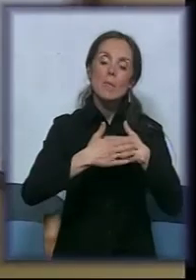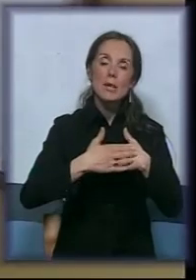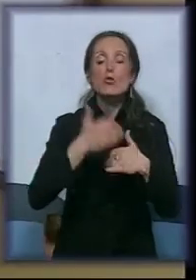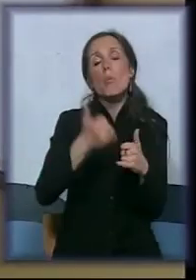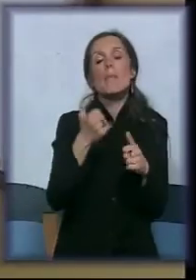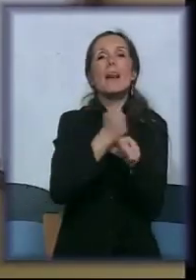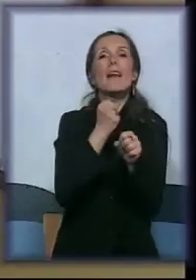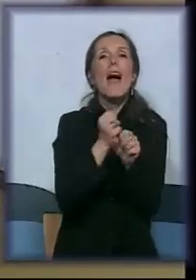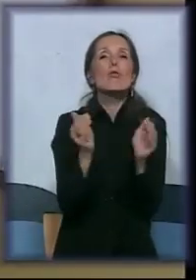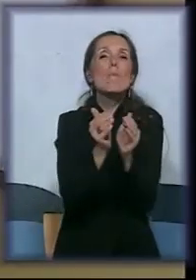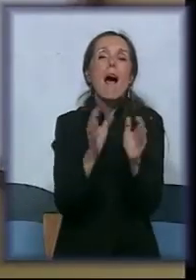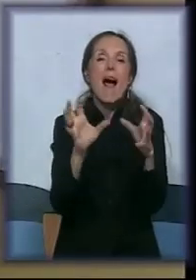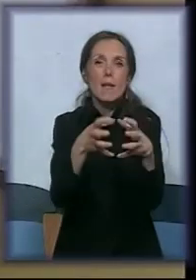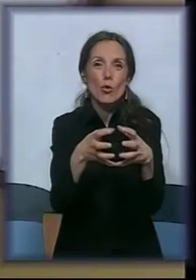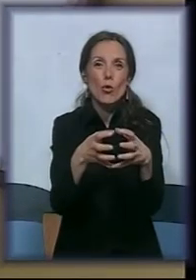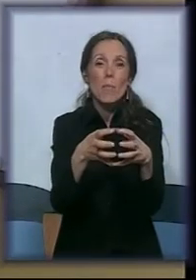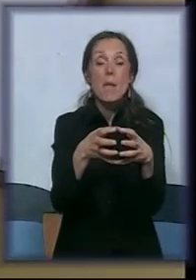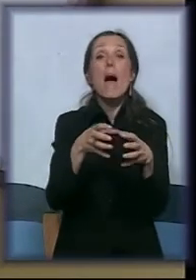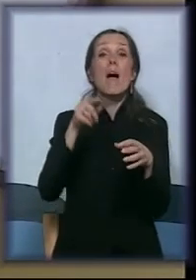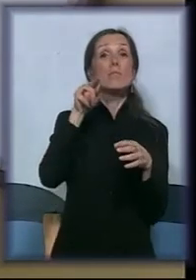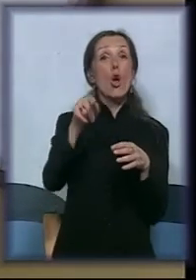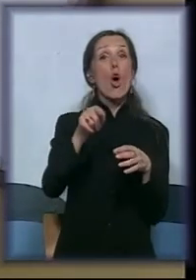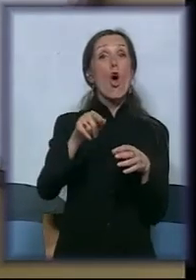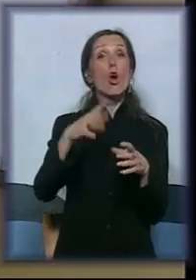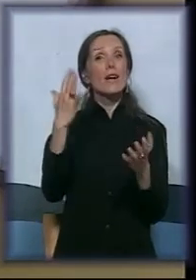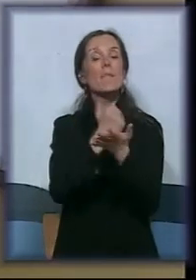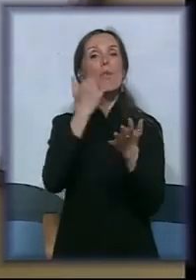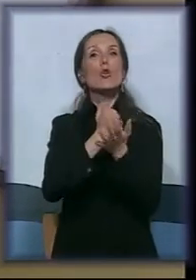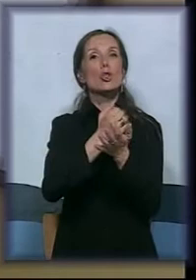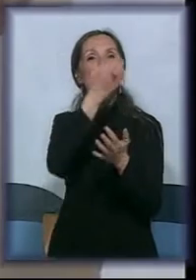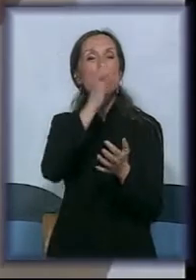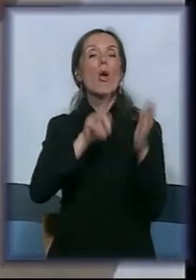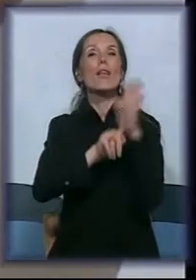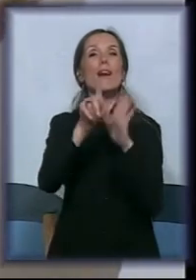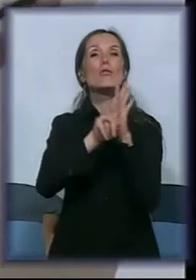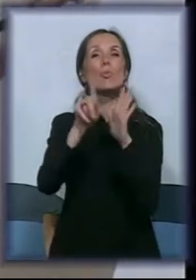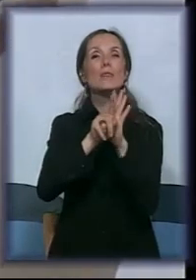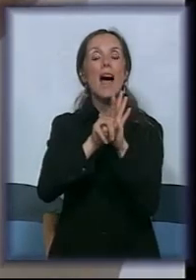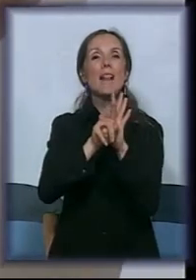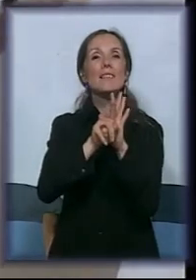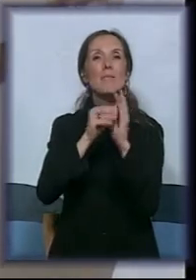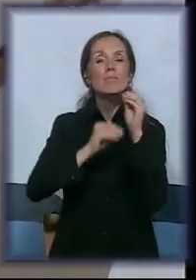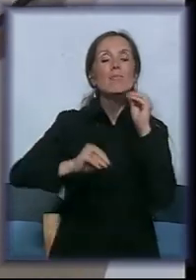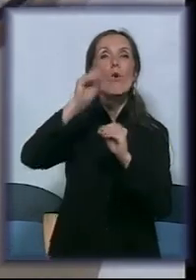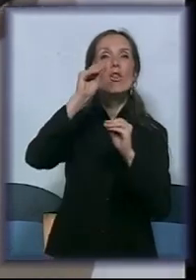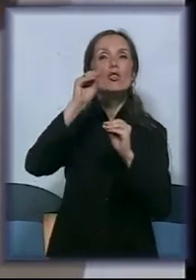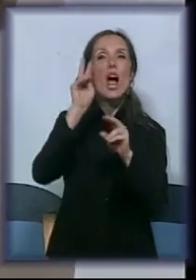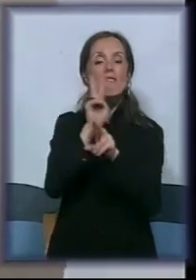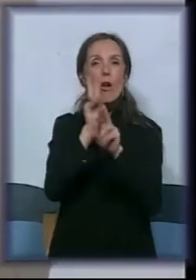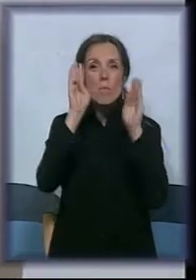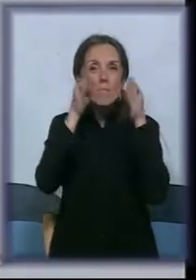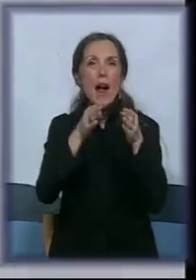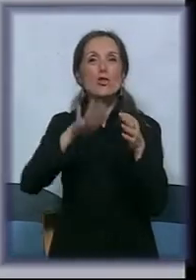grupama, oni zapravo postižu efikasnije rezultate, povećavaju pažnju dece i